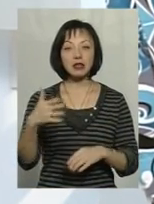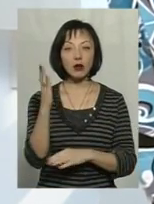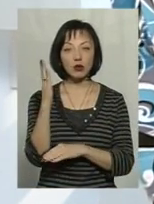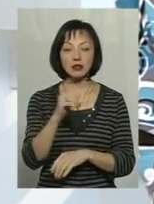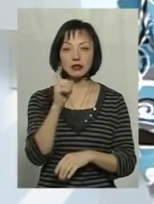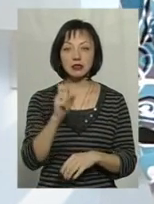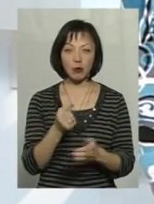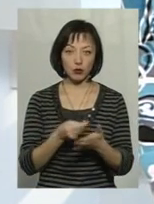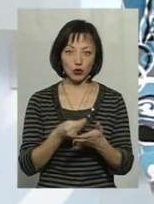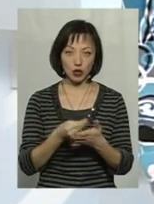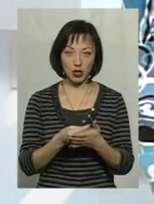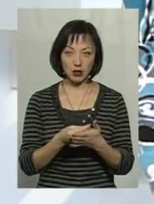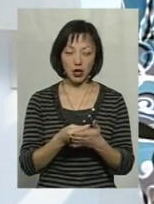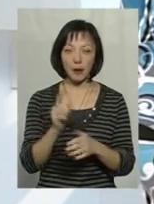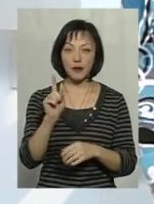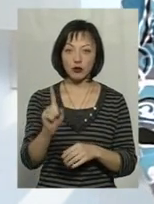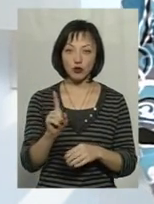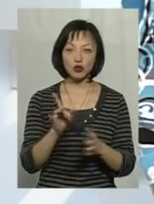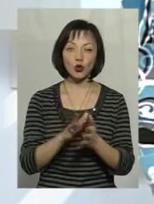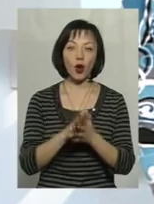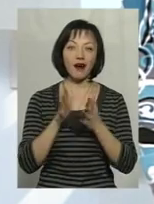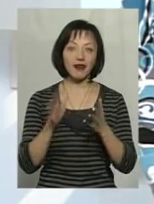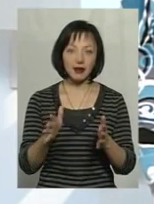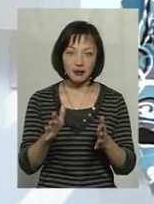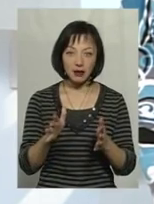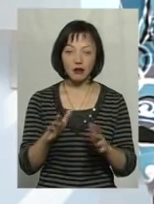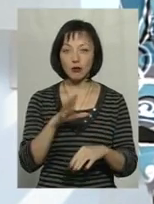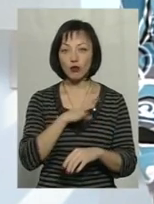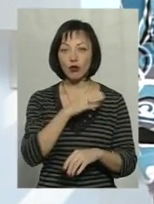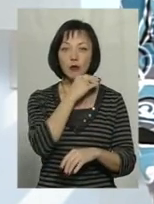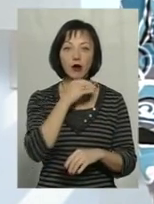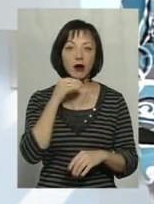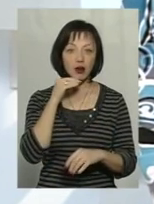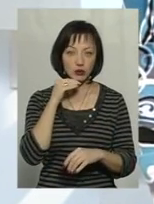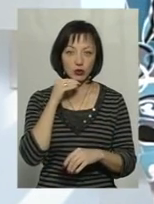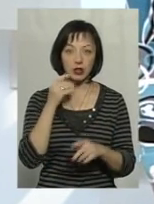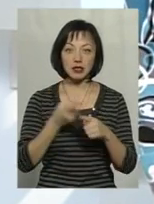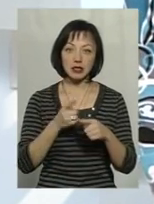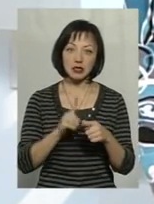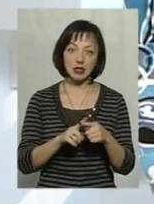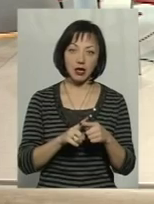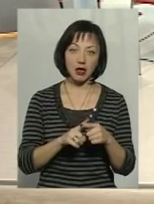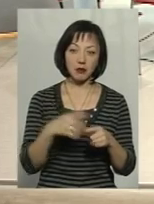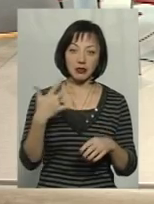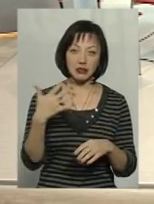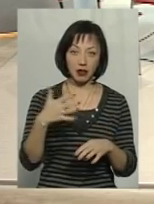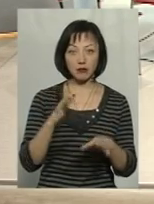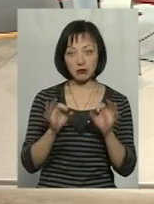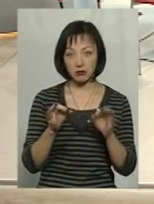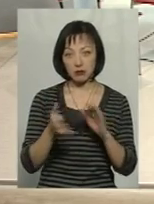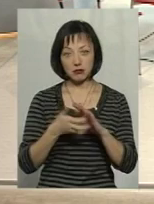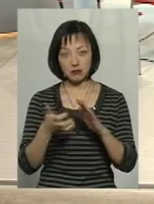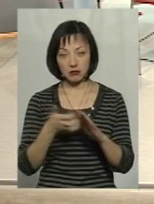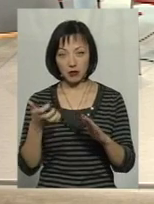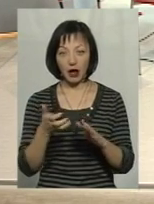за бюджет, при чому що критики в залі звучало чимало. Це багато чи мало? І чому так?